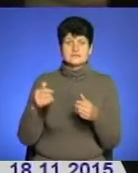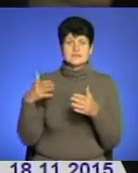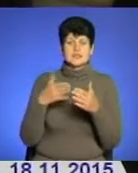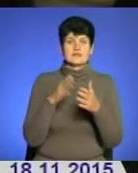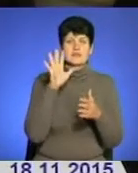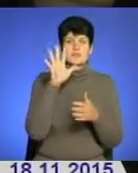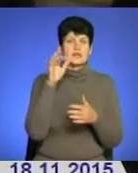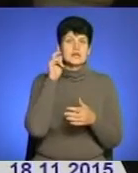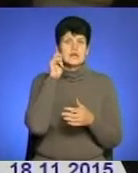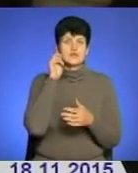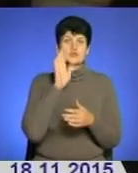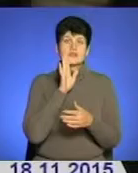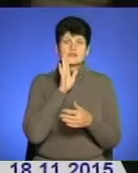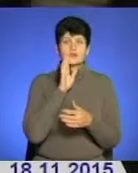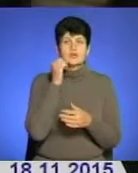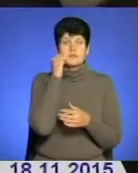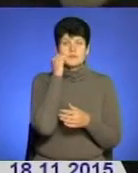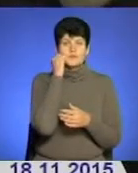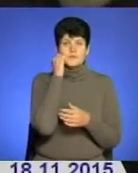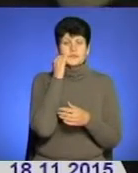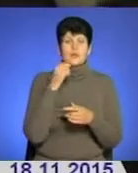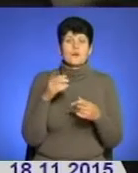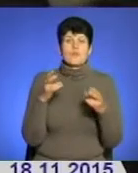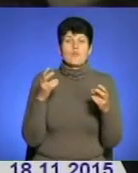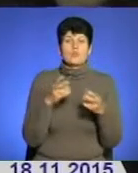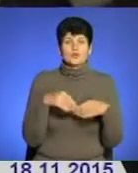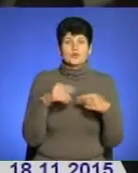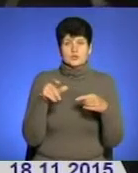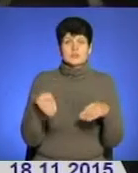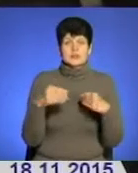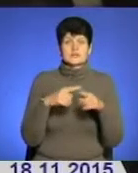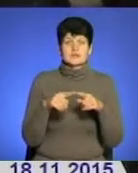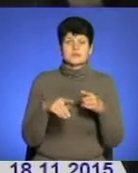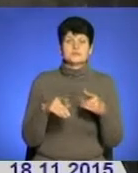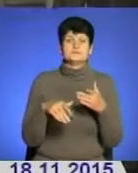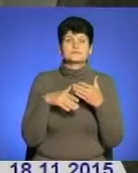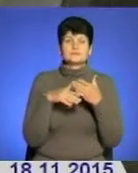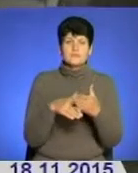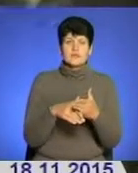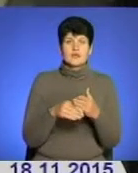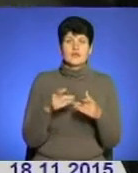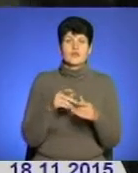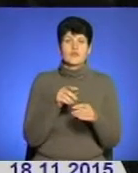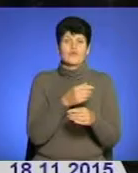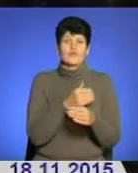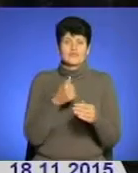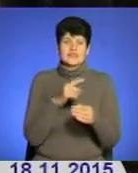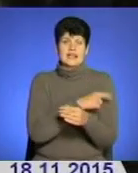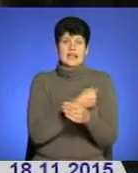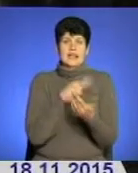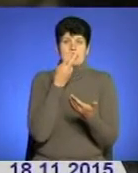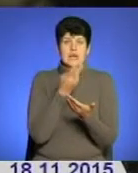дівчинку та її бабусю. Петерпілим швидка надала необхідну медичну допомогу. Від госпіталізації вони відмовилися. Їхав до